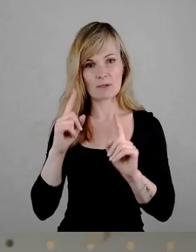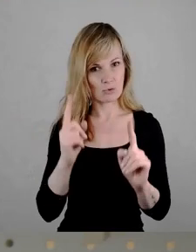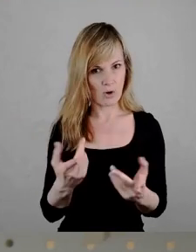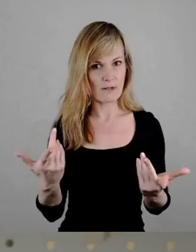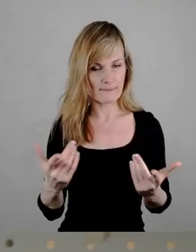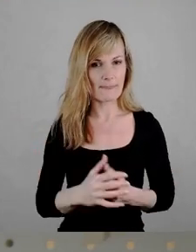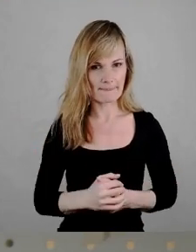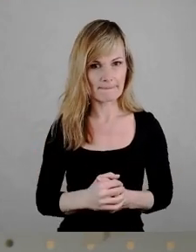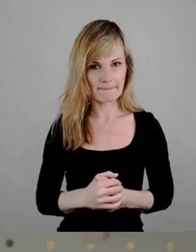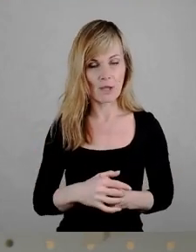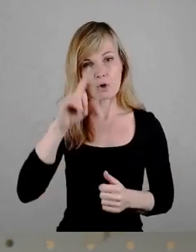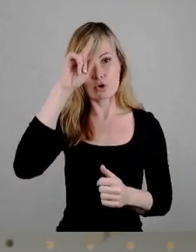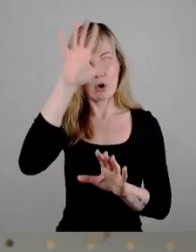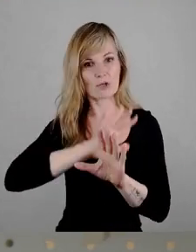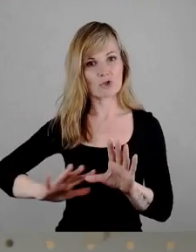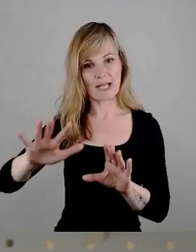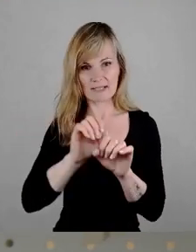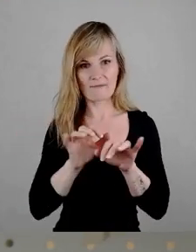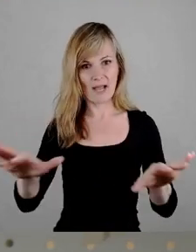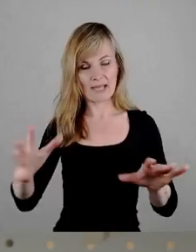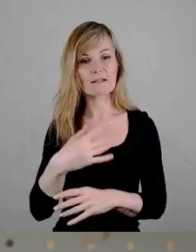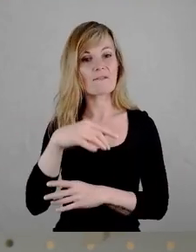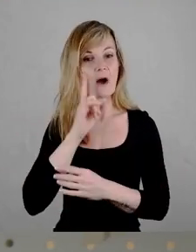Frauenfußball wieder mehr populär gemacht wird.